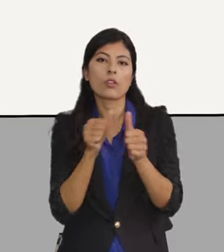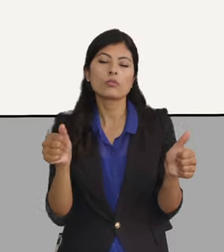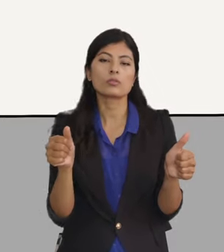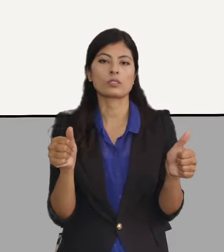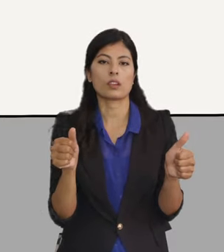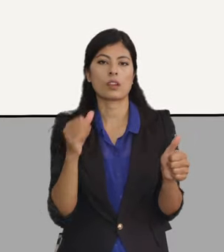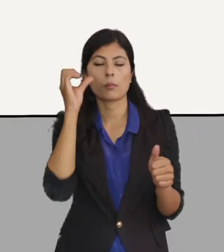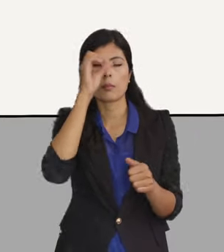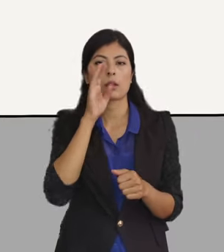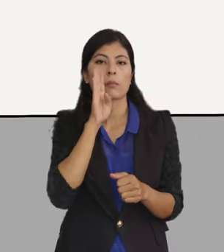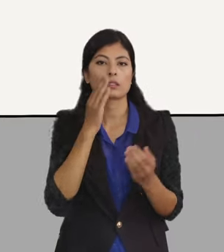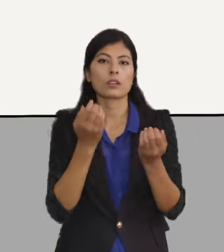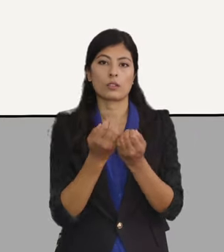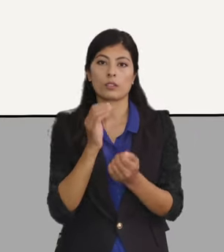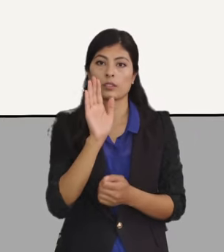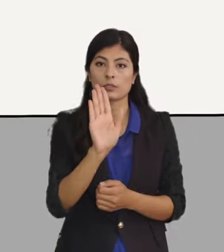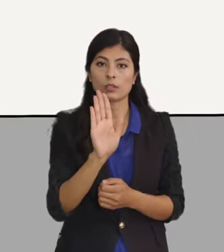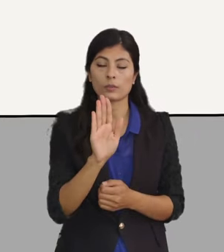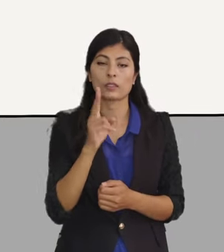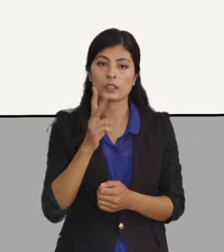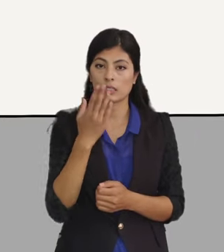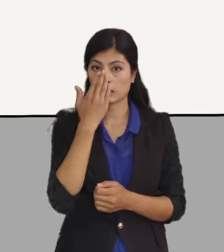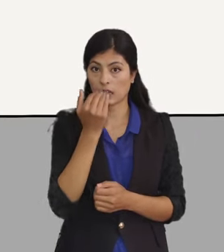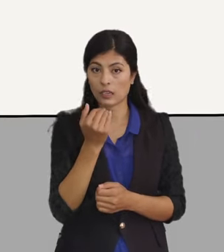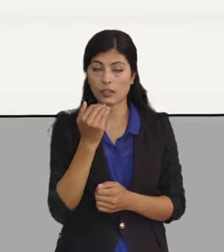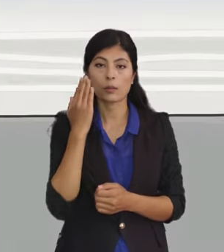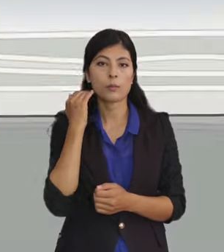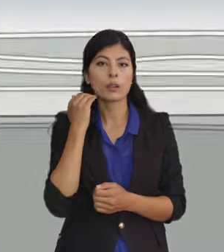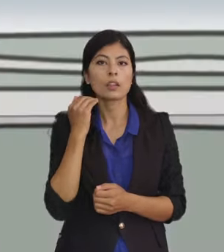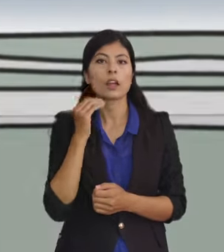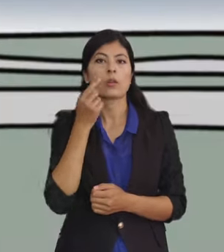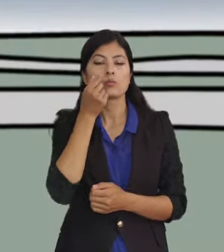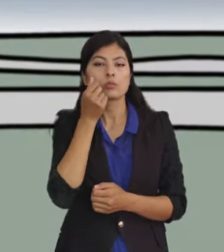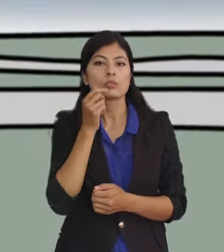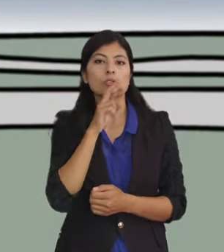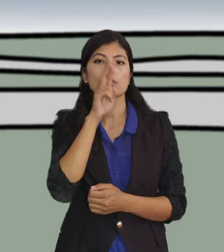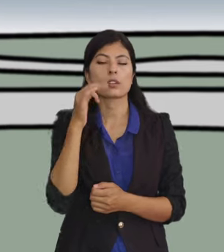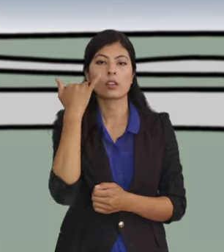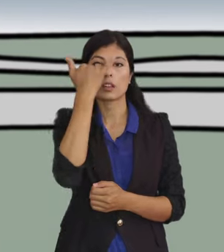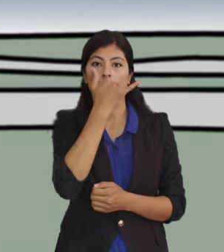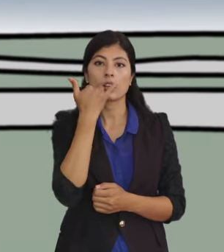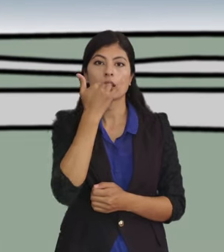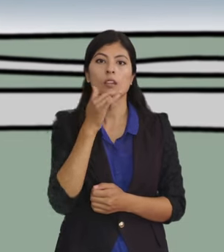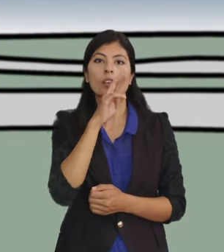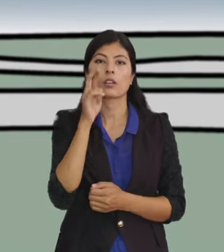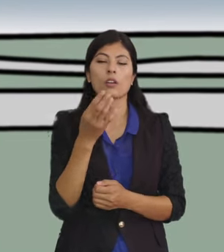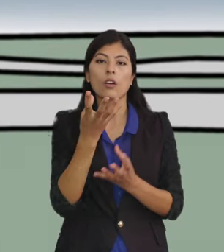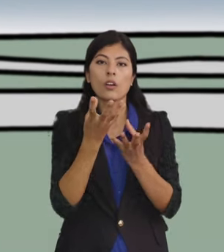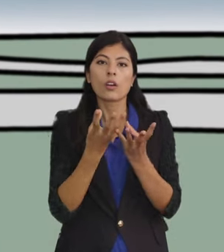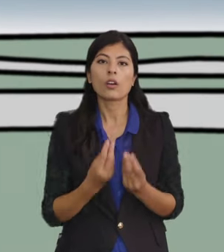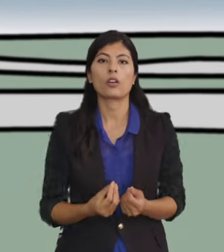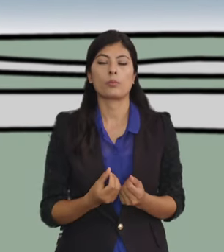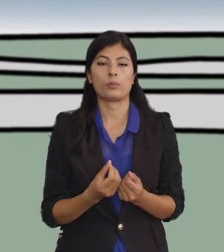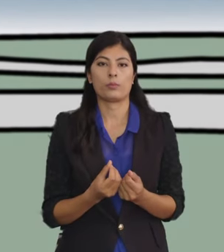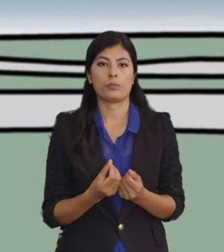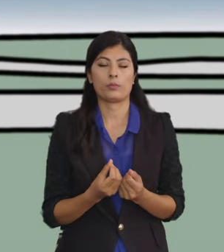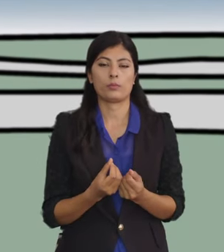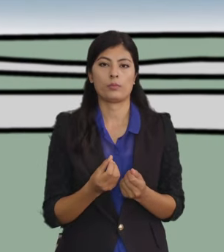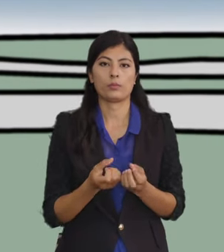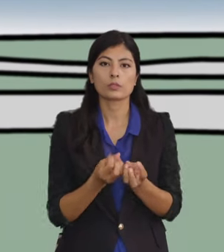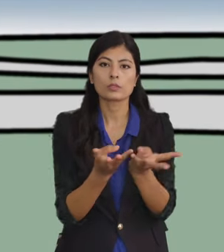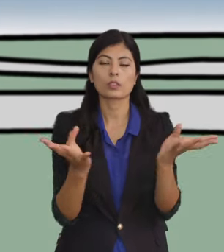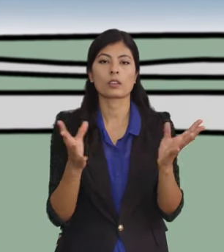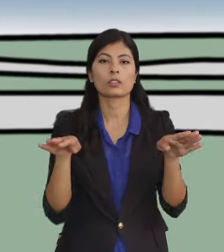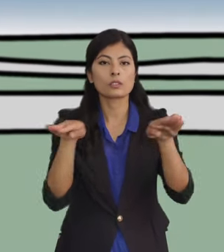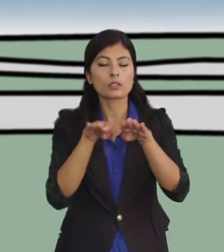ने गरी परिवाशा गरियेगो छा अत हो महिला, पुरुष र लएंगिक तथा योनिक अलपसंख्यक बीचको समान